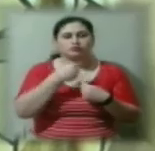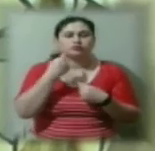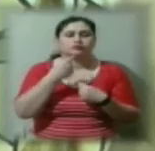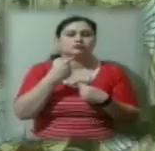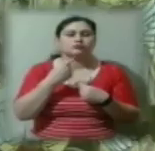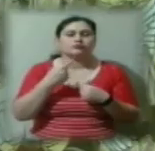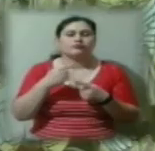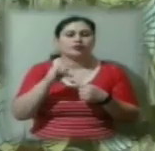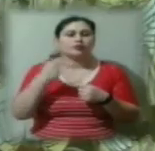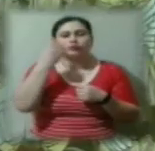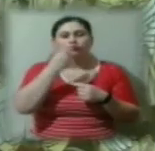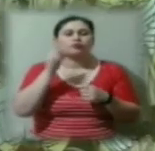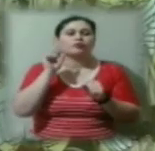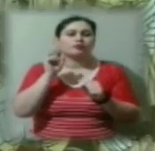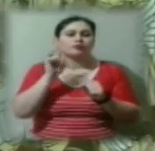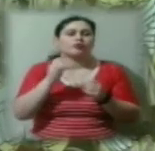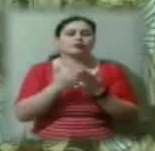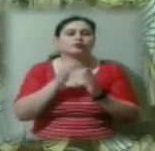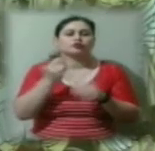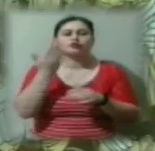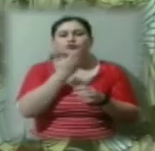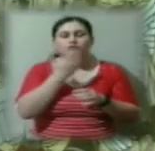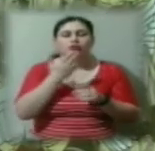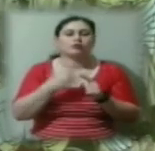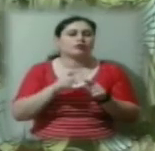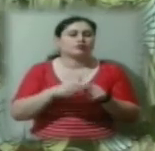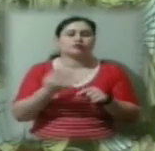обличчю можна, як по книзі, читати це. І це дуже цікаво.